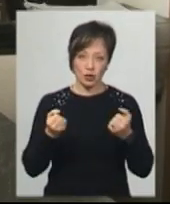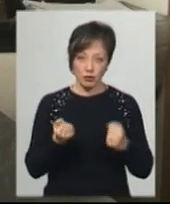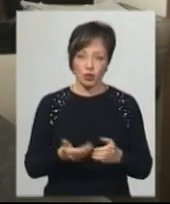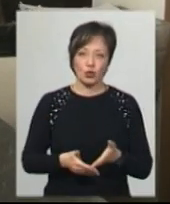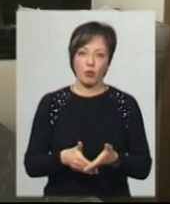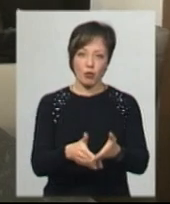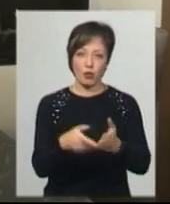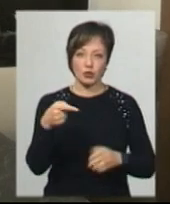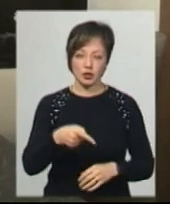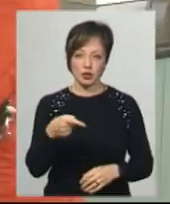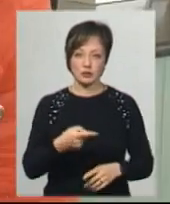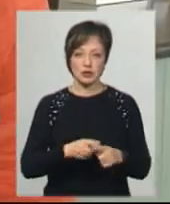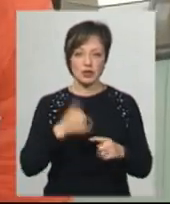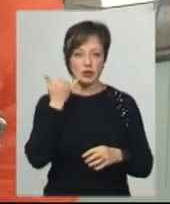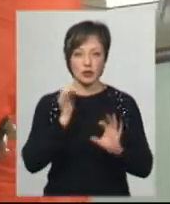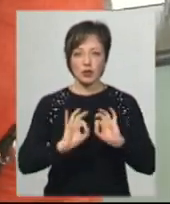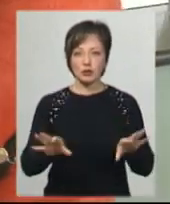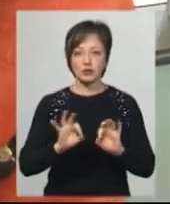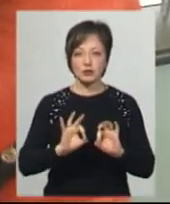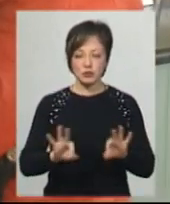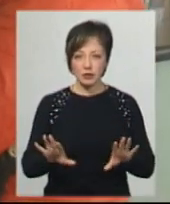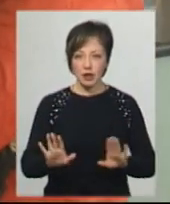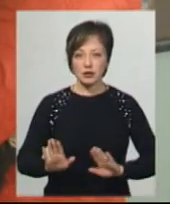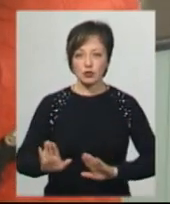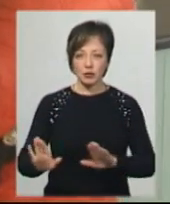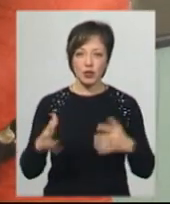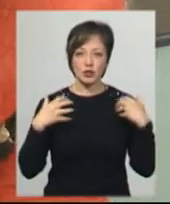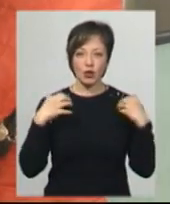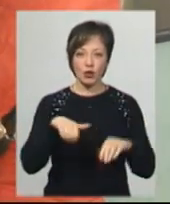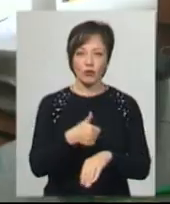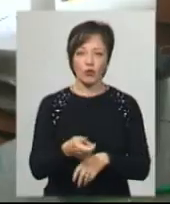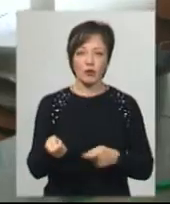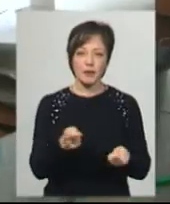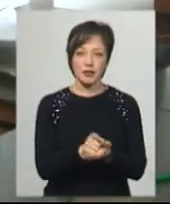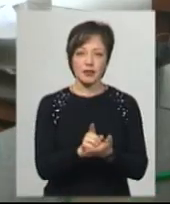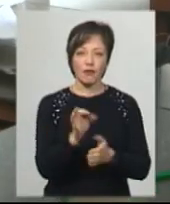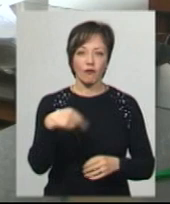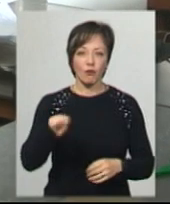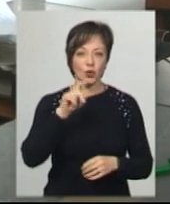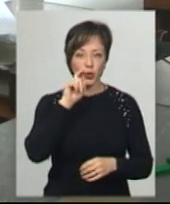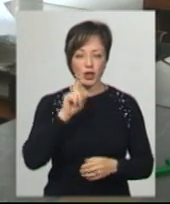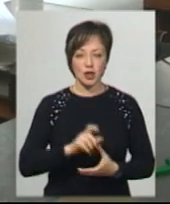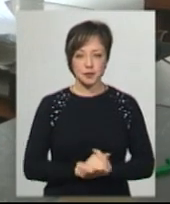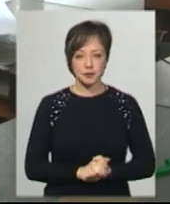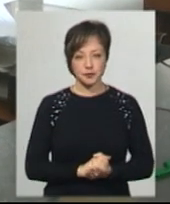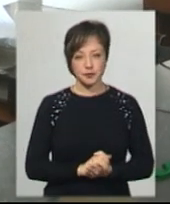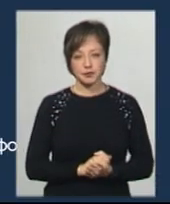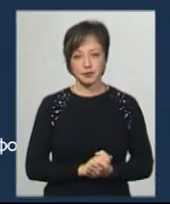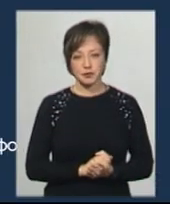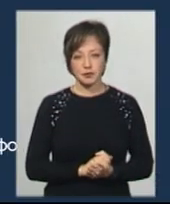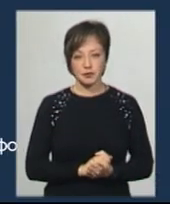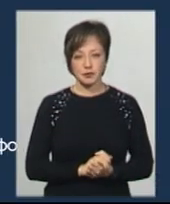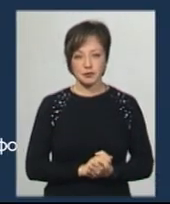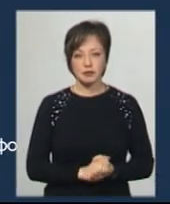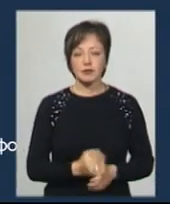грошову допомогу. Про це телефоном сказала перша заступниця начальника головного управління пенсійного фонду України у Хмельницькій області Марія Квятківська.